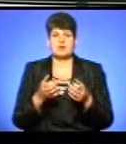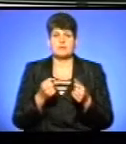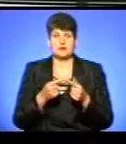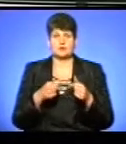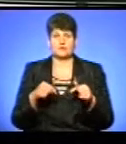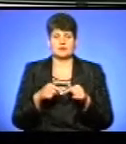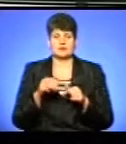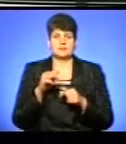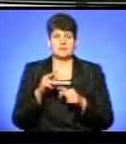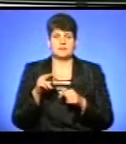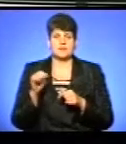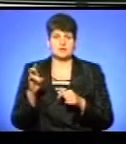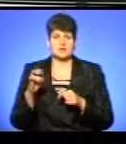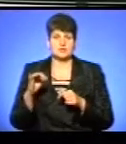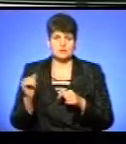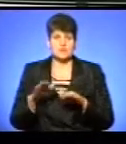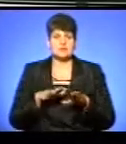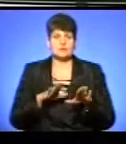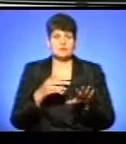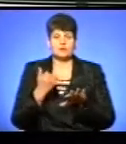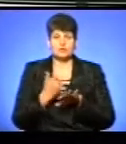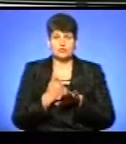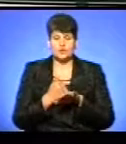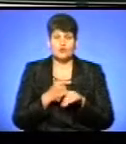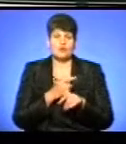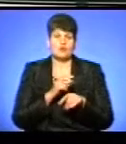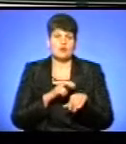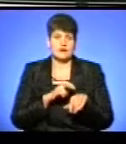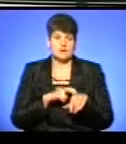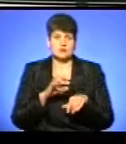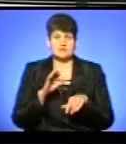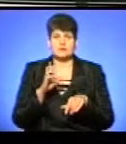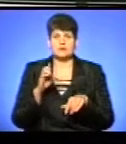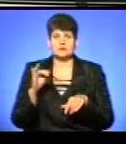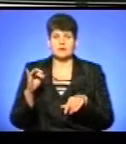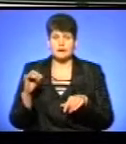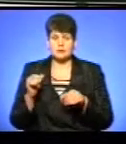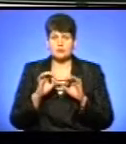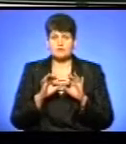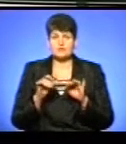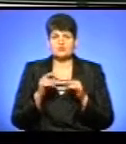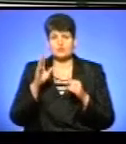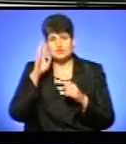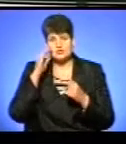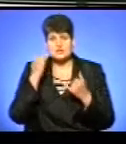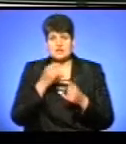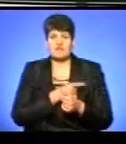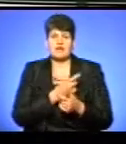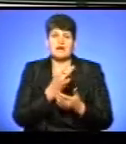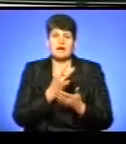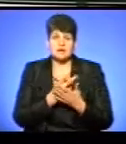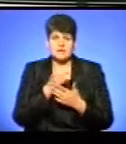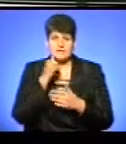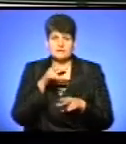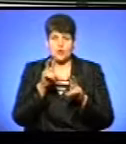лікарні Тетяна Панасюк. Заступник головного лікаря медзакладу Олександр Бондаренко розповів, що чоловік зараз у лікарні. Завтра